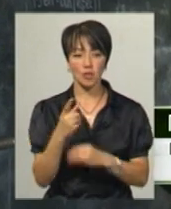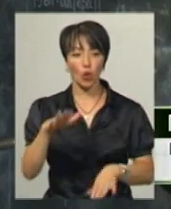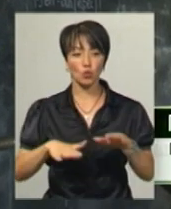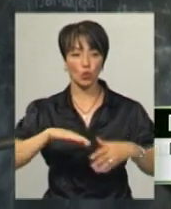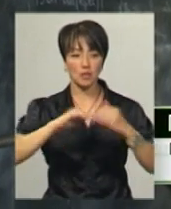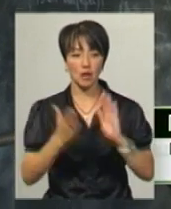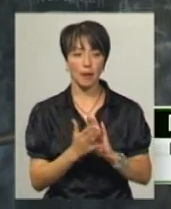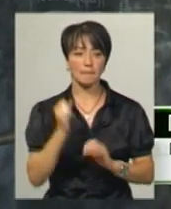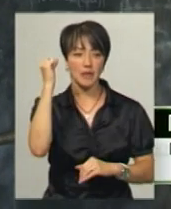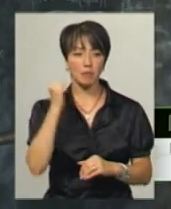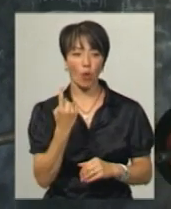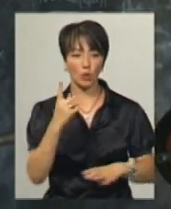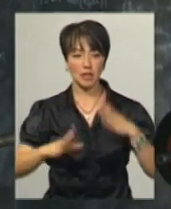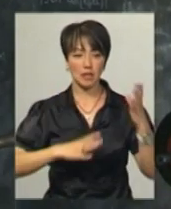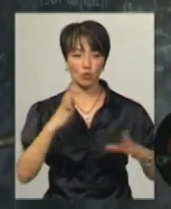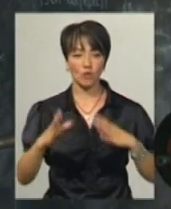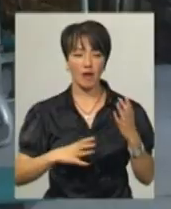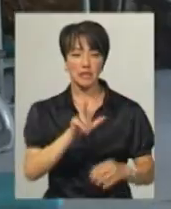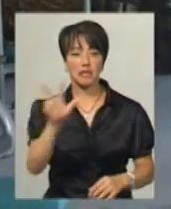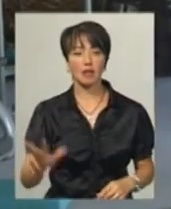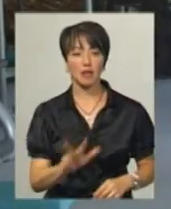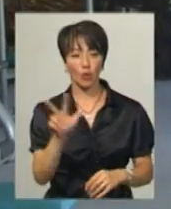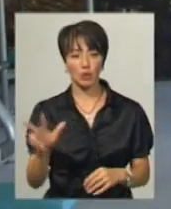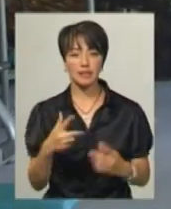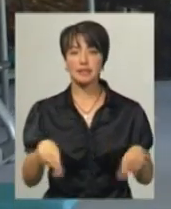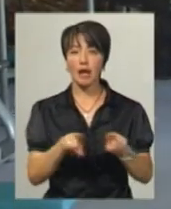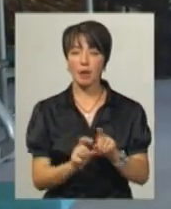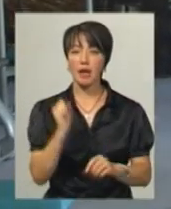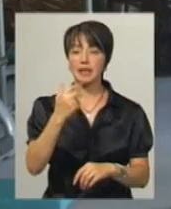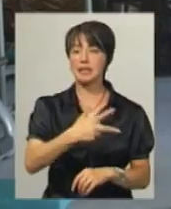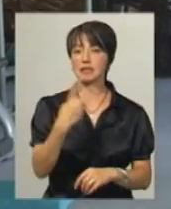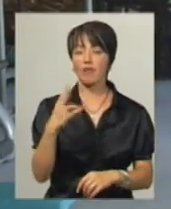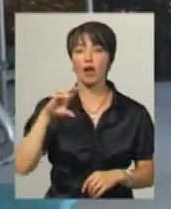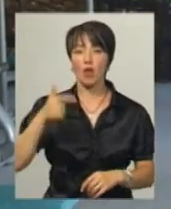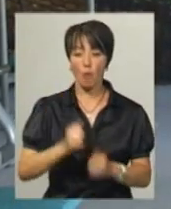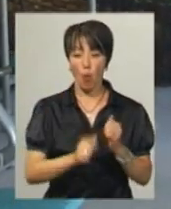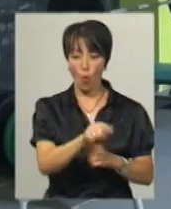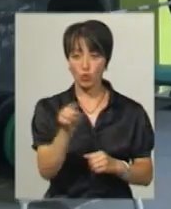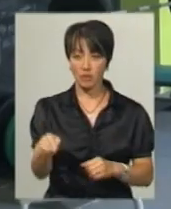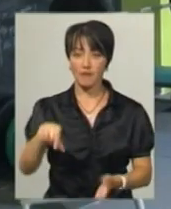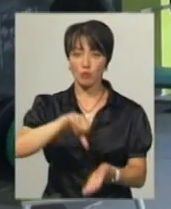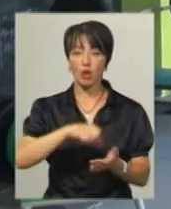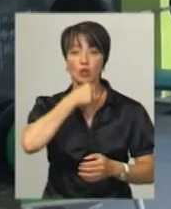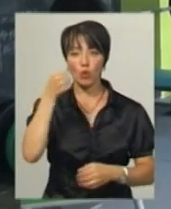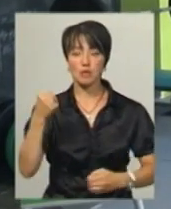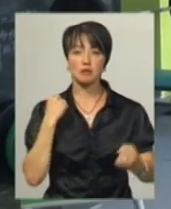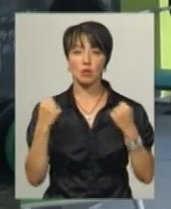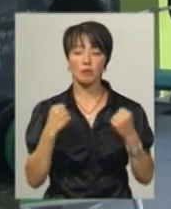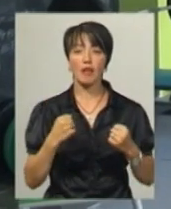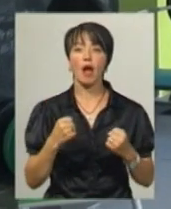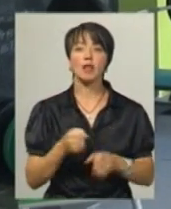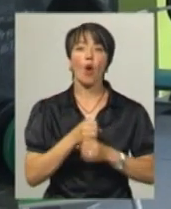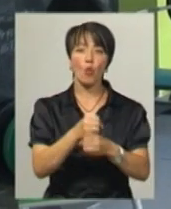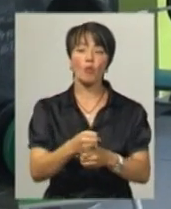ми піднімаємо за тренування за три години. Саме з такими гирями – 32 кілограми кожна, і виступають дорослі спортсмени на Кубку